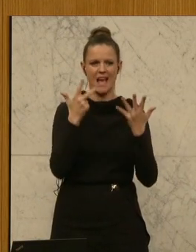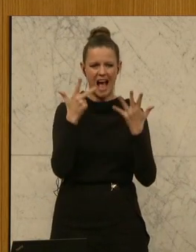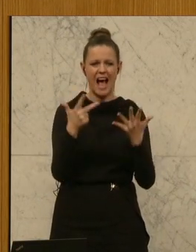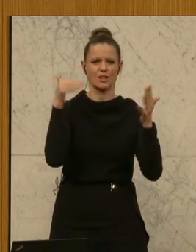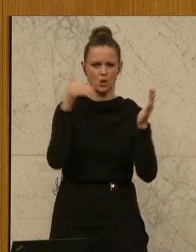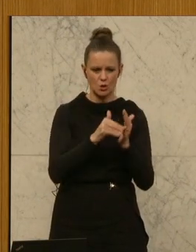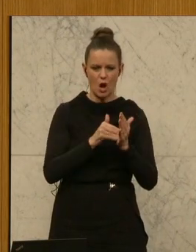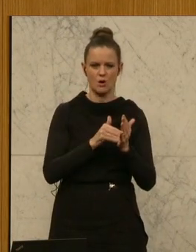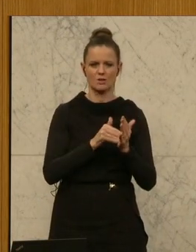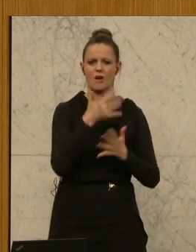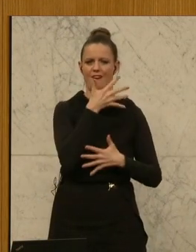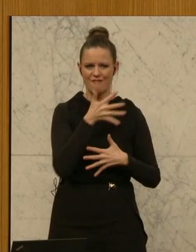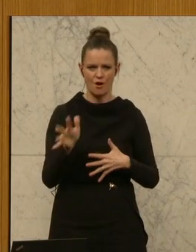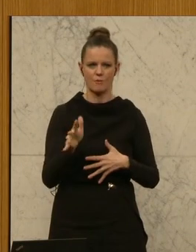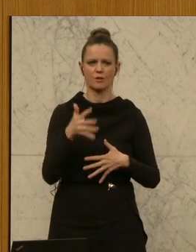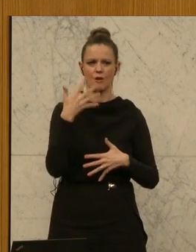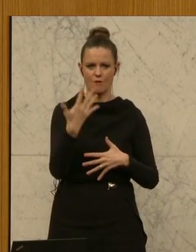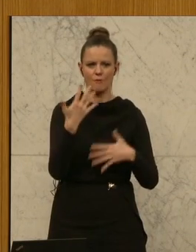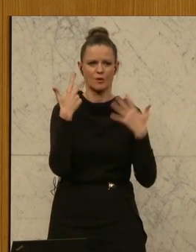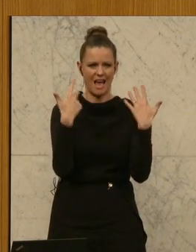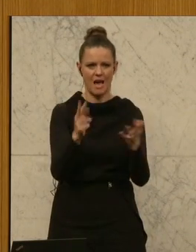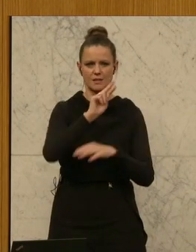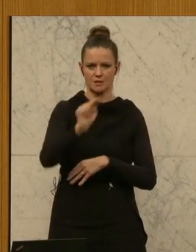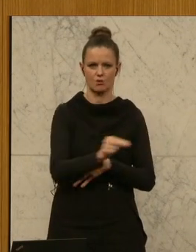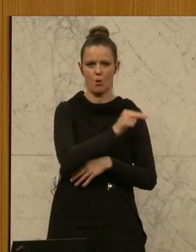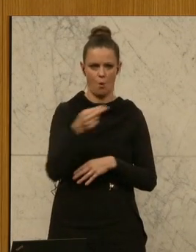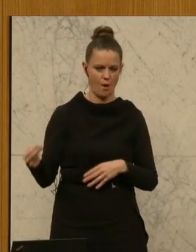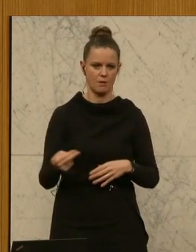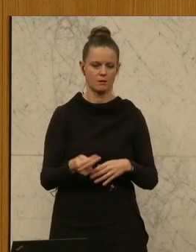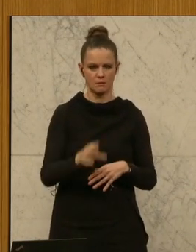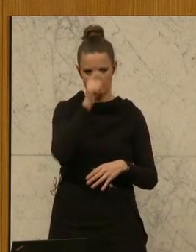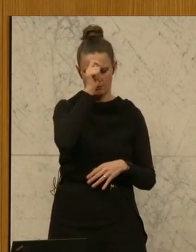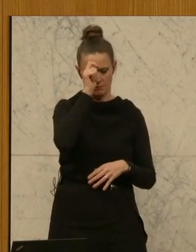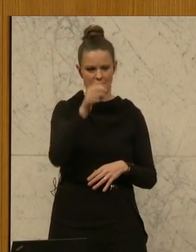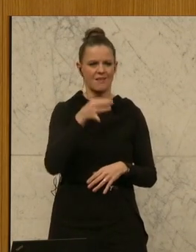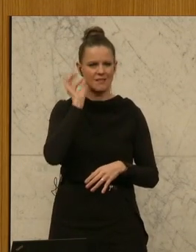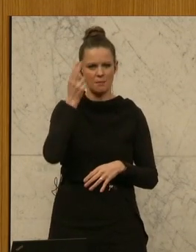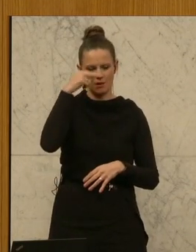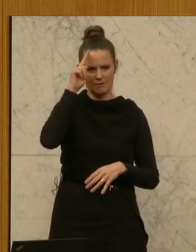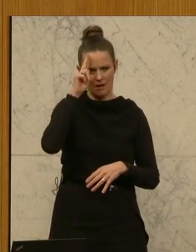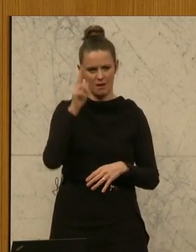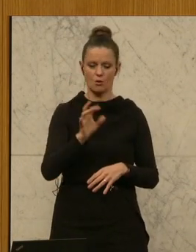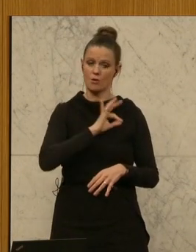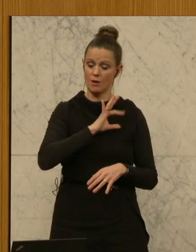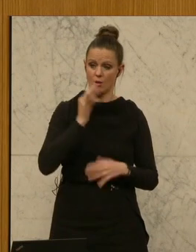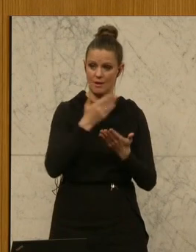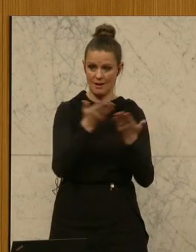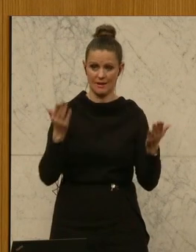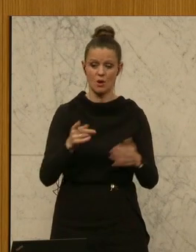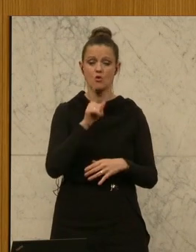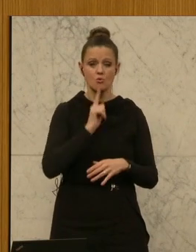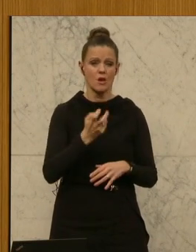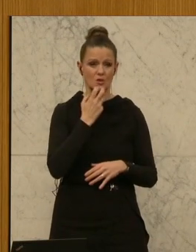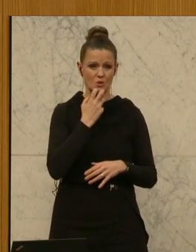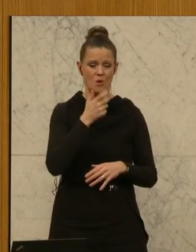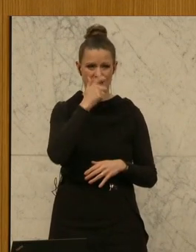.585 Euro. Geschätzte Damen und Kolleginnen und Kollegen und Damen und Herren, alleine für Strom und